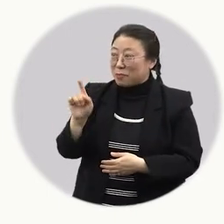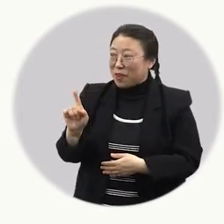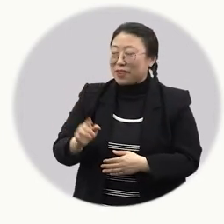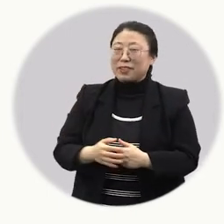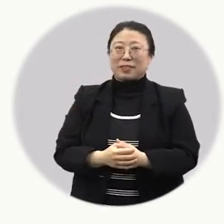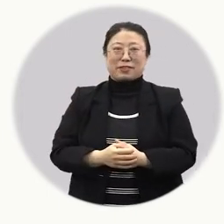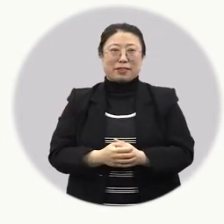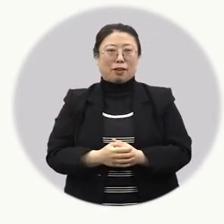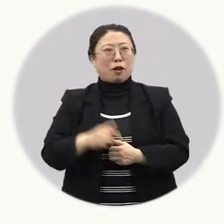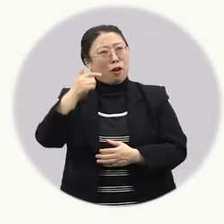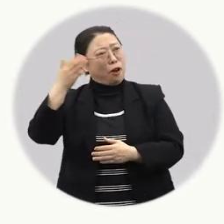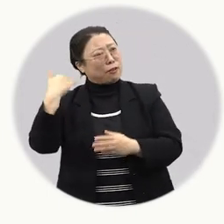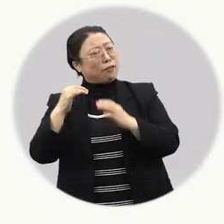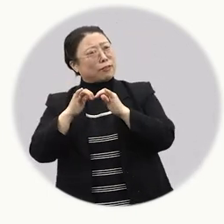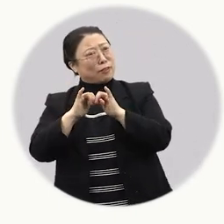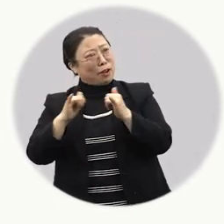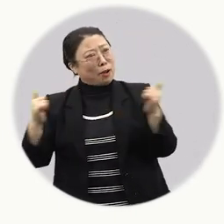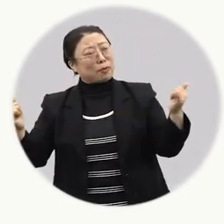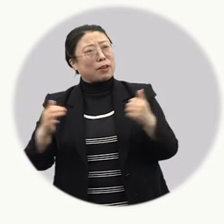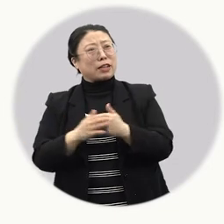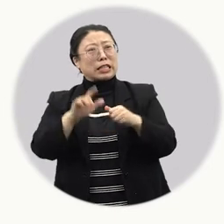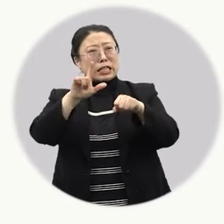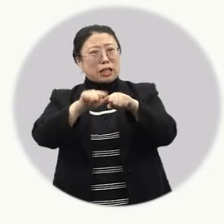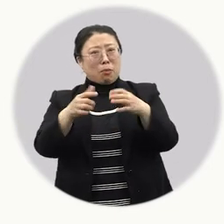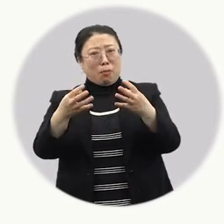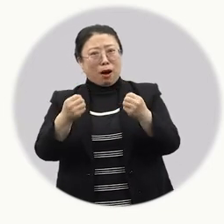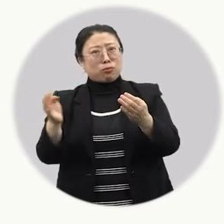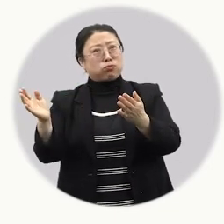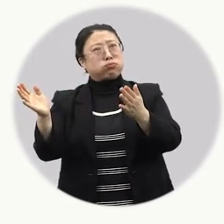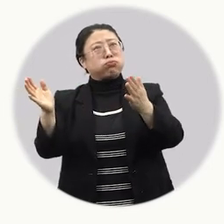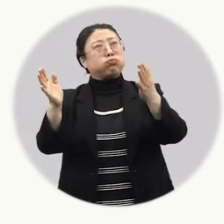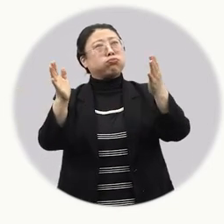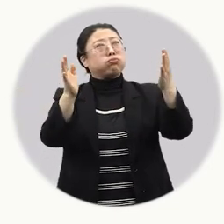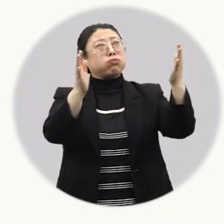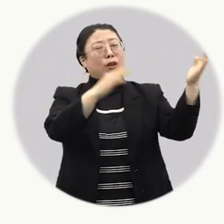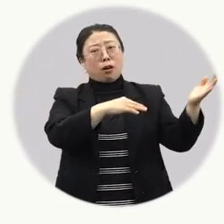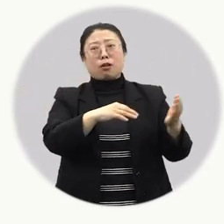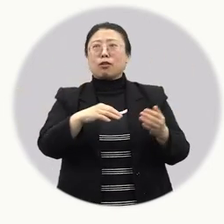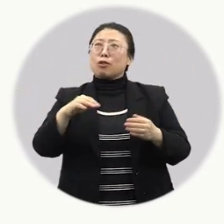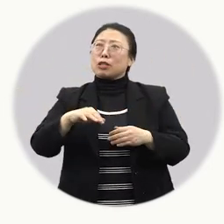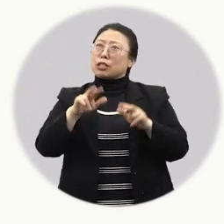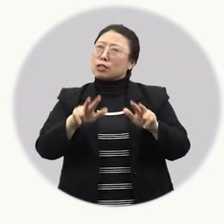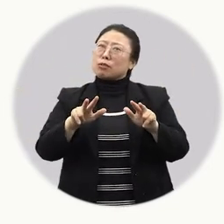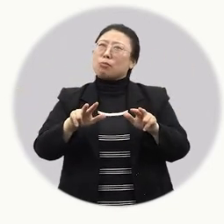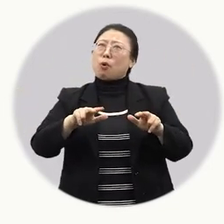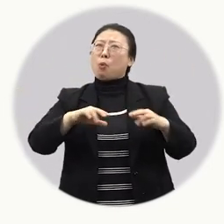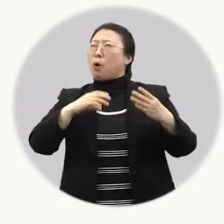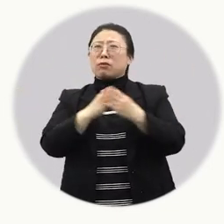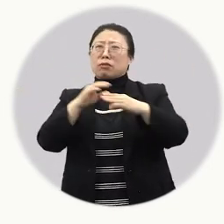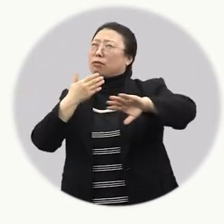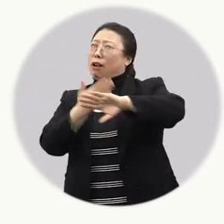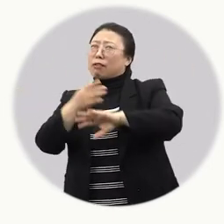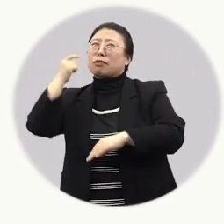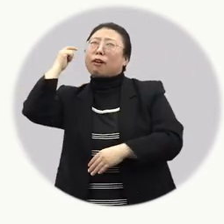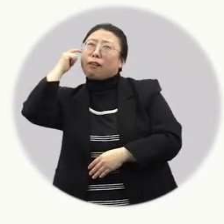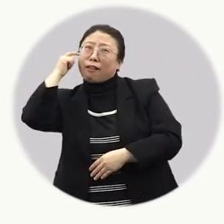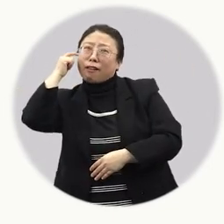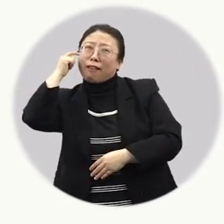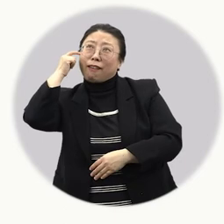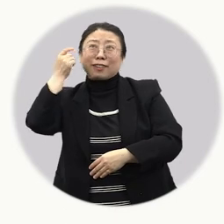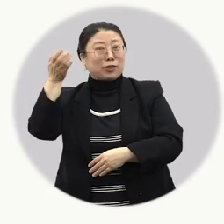장생이는 어땠어요? 옛날 사람들은 시간이 많이 지난 만큼 지금의 우리와 완전히 다를 거라고